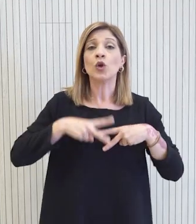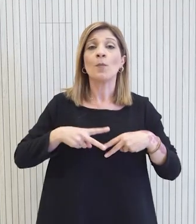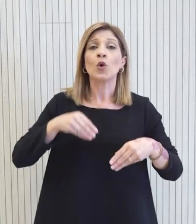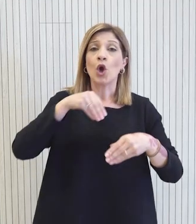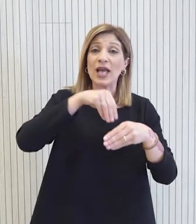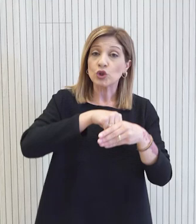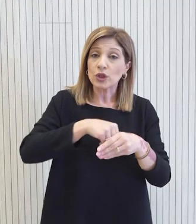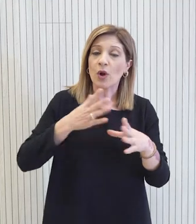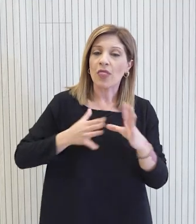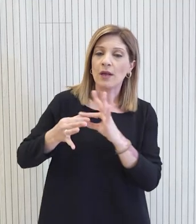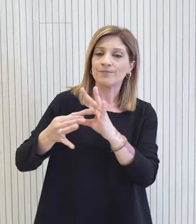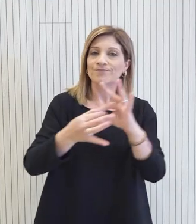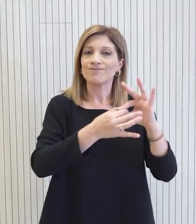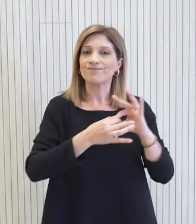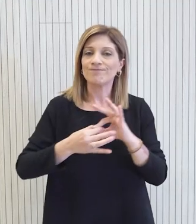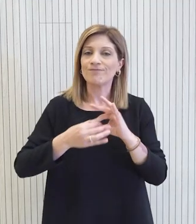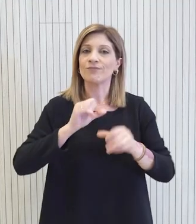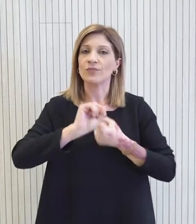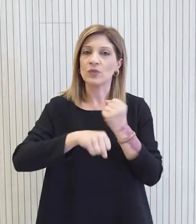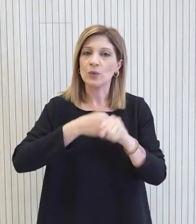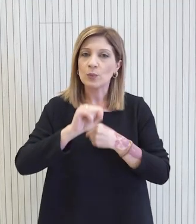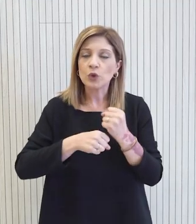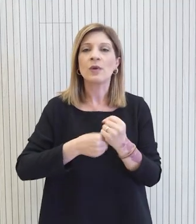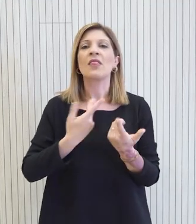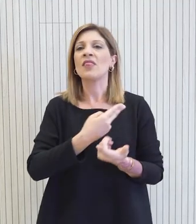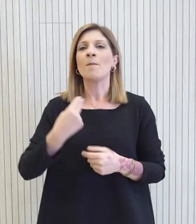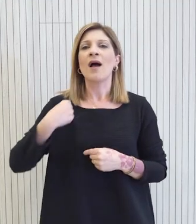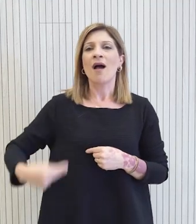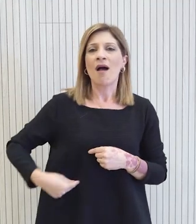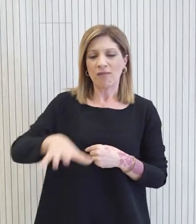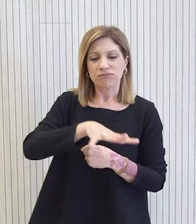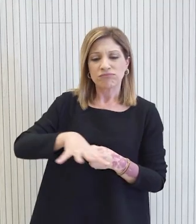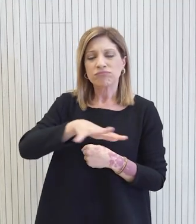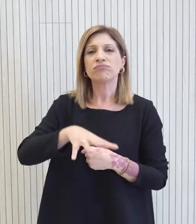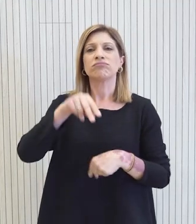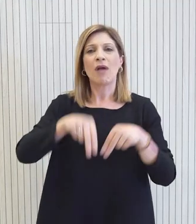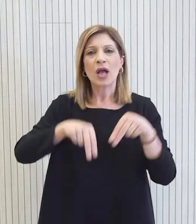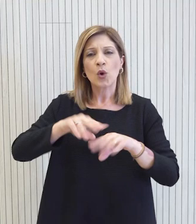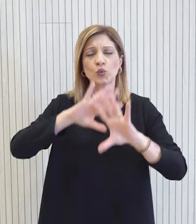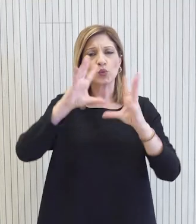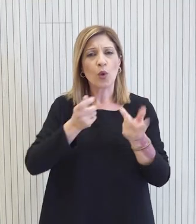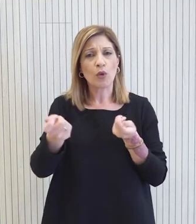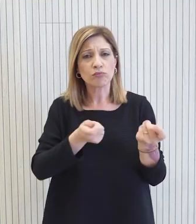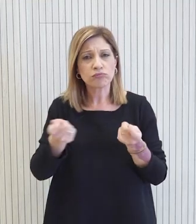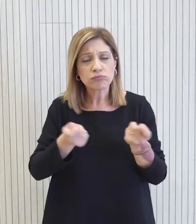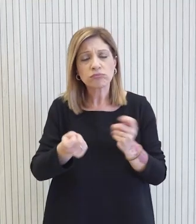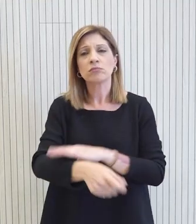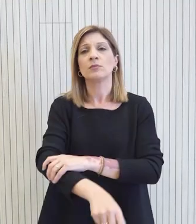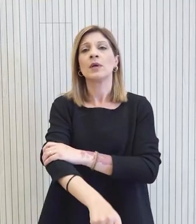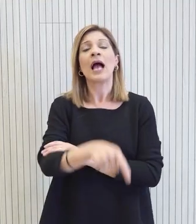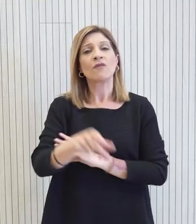Εσωτερικών στις προσπάθειες των αρχών τοπικής αυτοδιοίκησης και των εμπλεκομένων ως προς την εφαρμογή της τοπικής